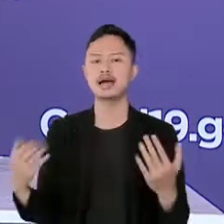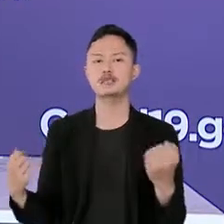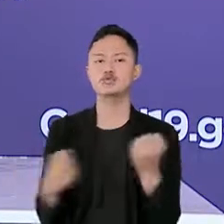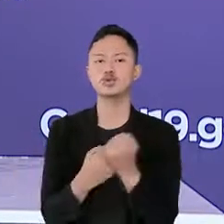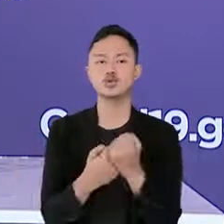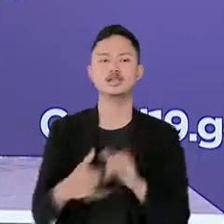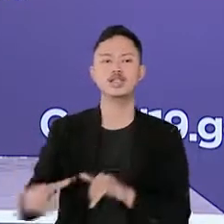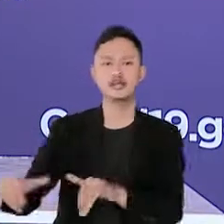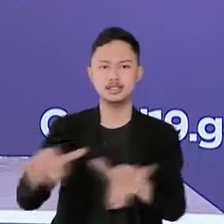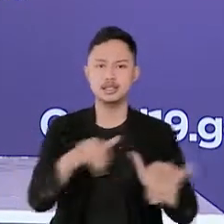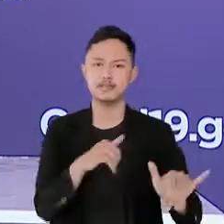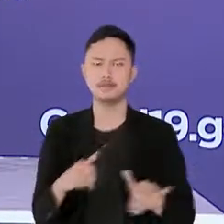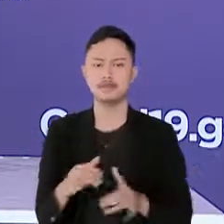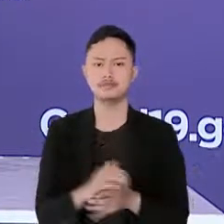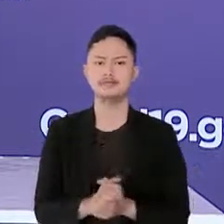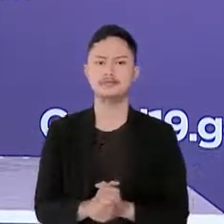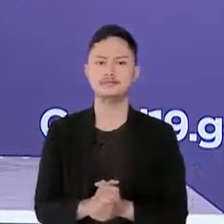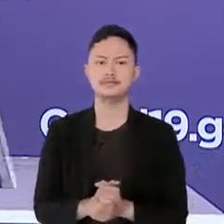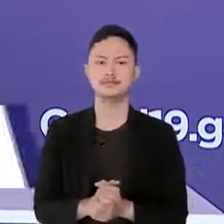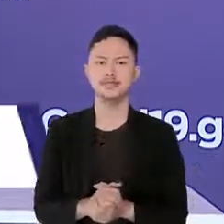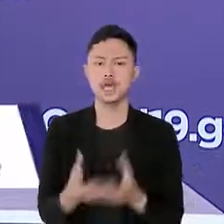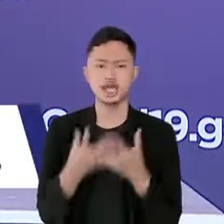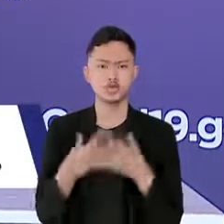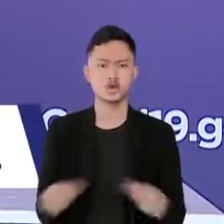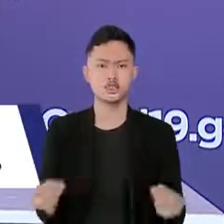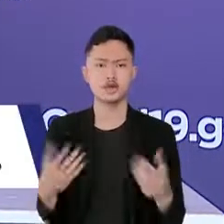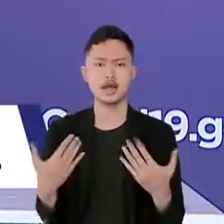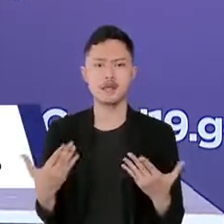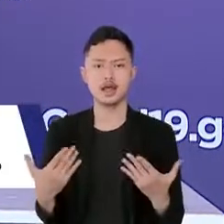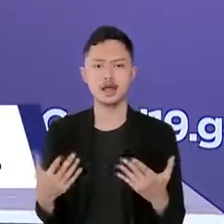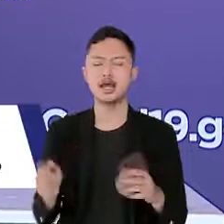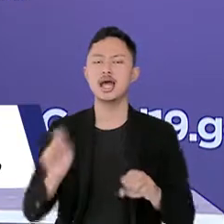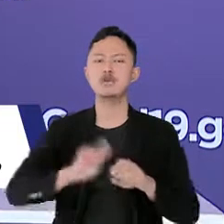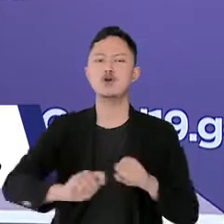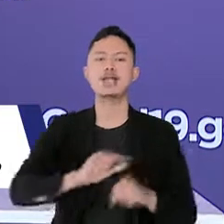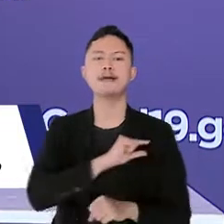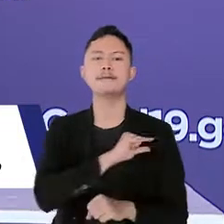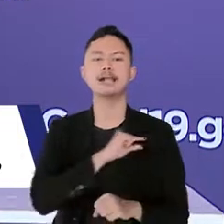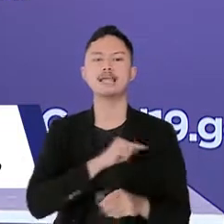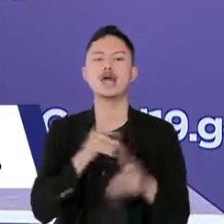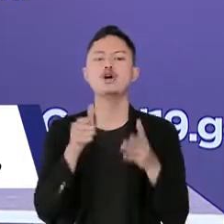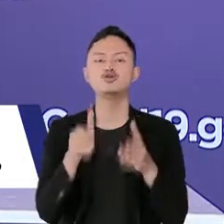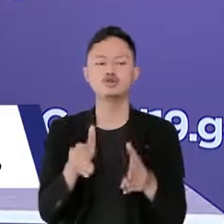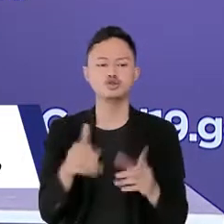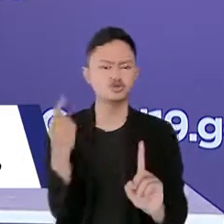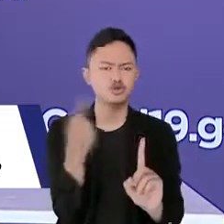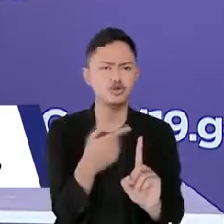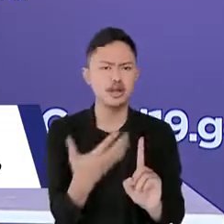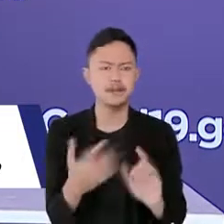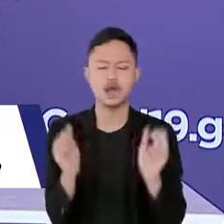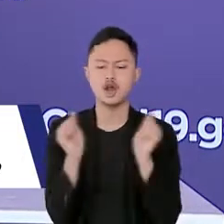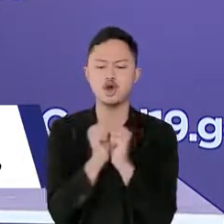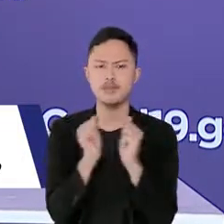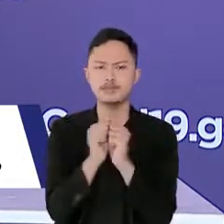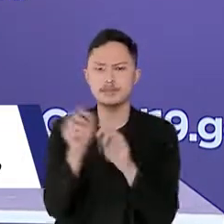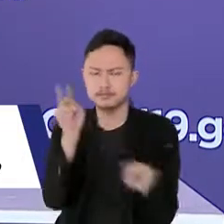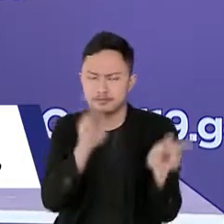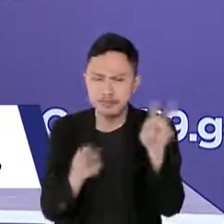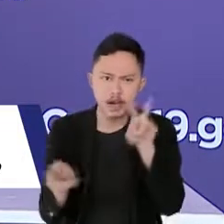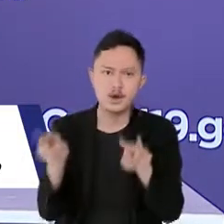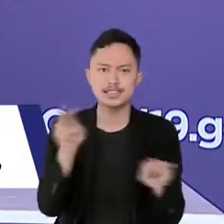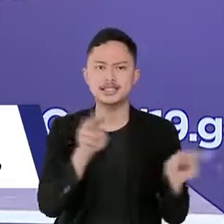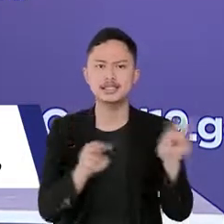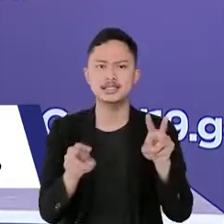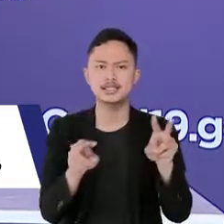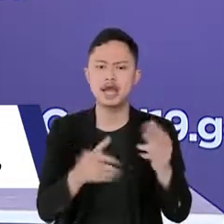untuk menjamin hal tersebut maka diperlukan pembentukan panitia khusus yang komitmen mengawasi implementasi di